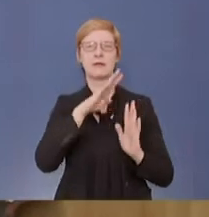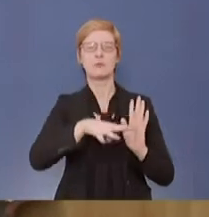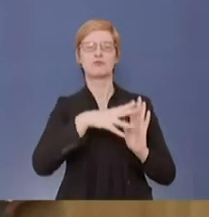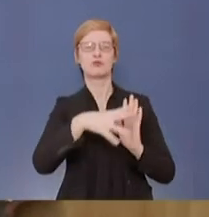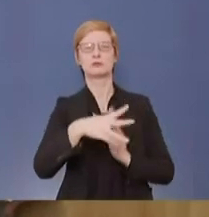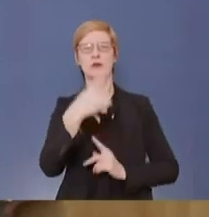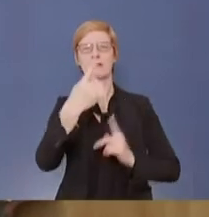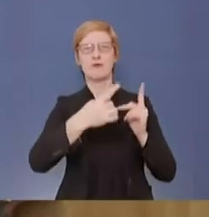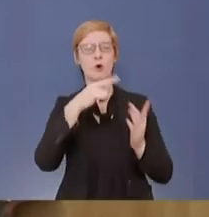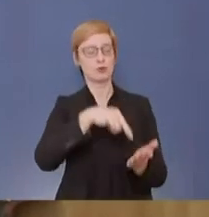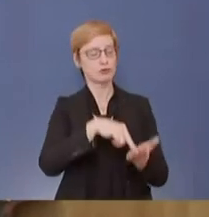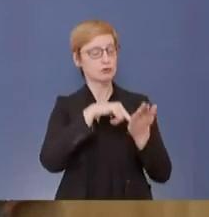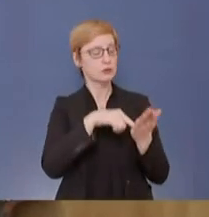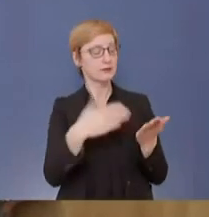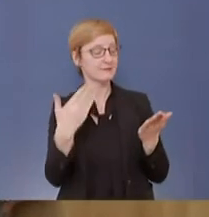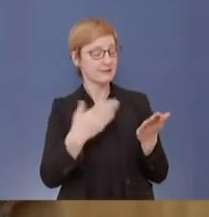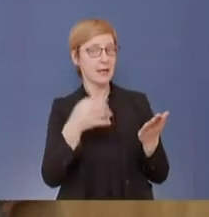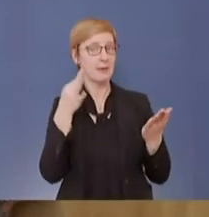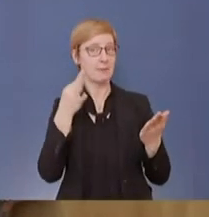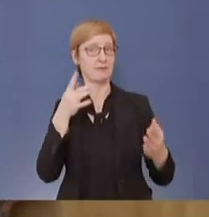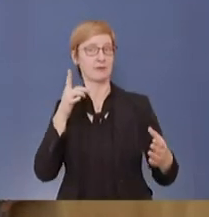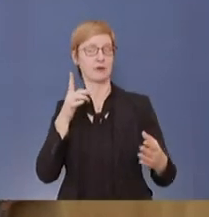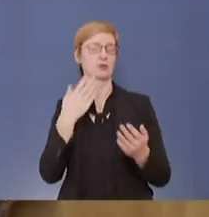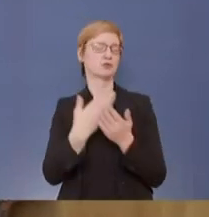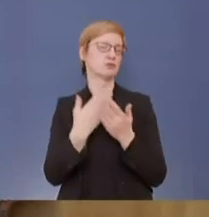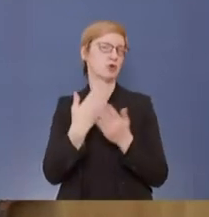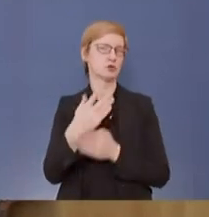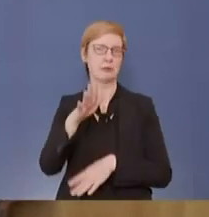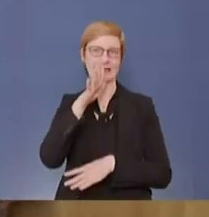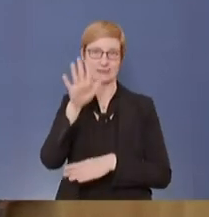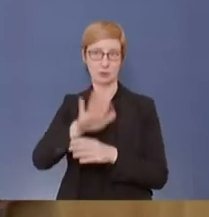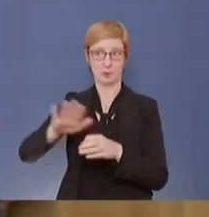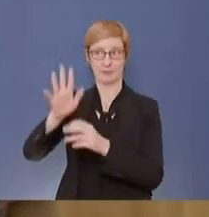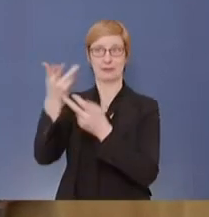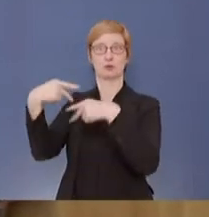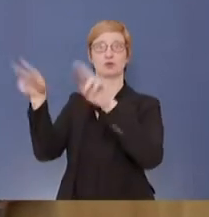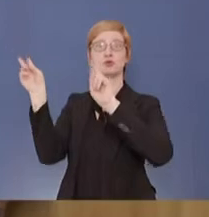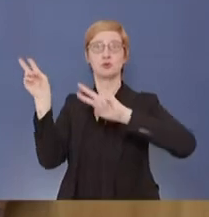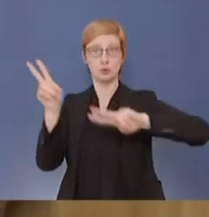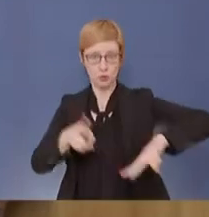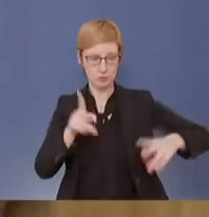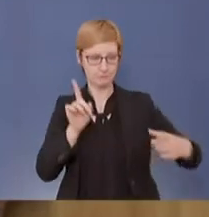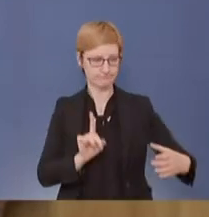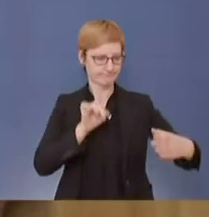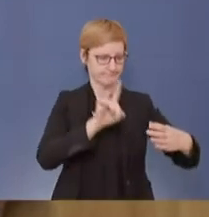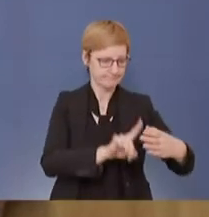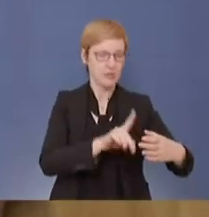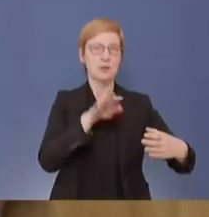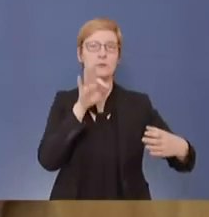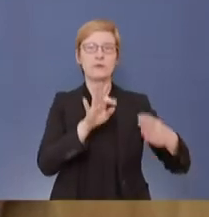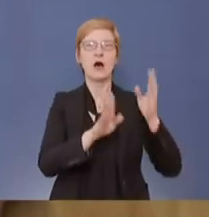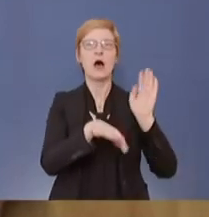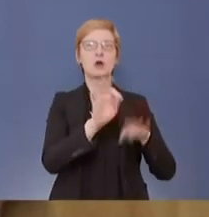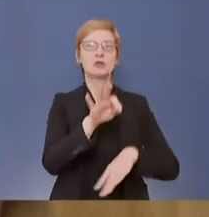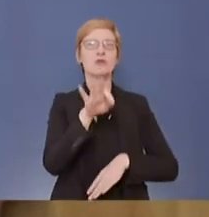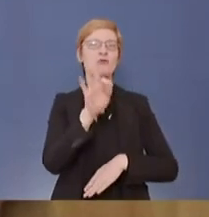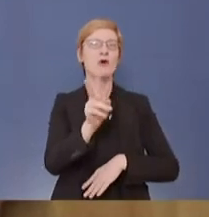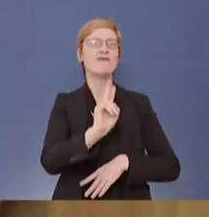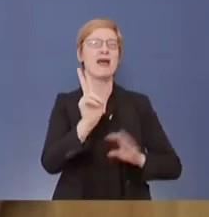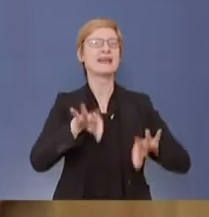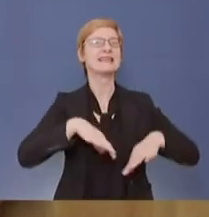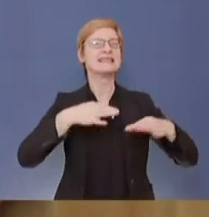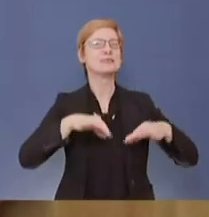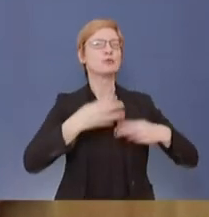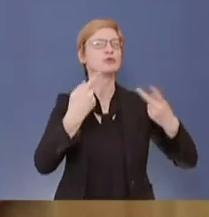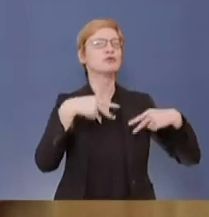dass man bei der Quarantäne, wenn man aus Risikogebieten zurückkommt, Ausnahmen für Geimpfte und für Covid-Genesene